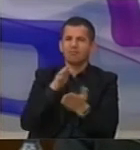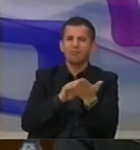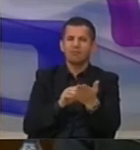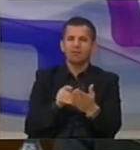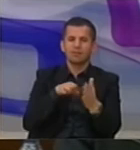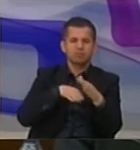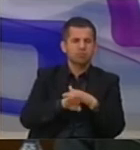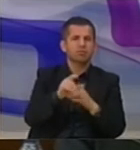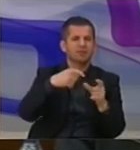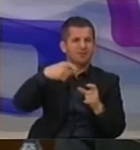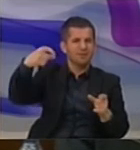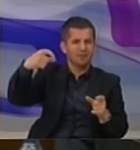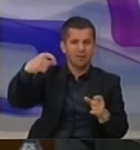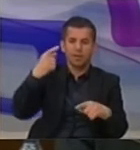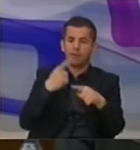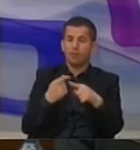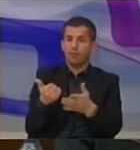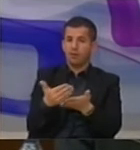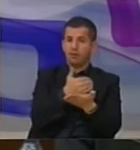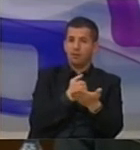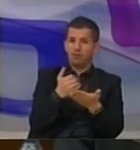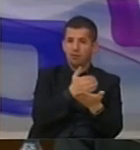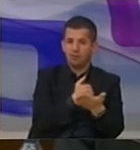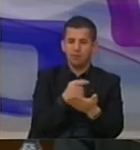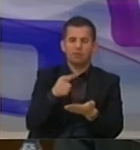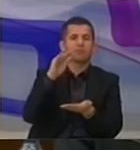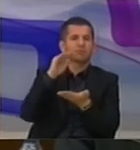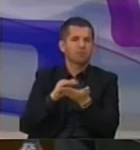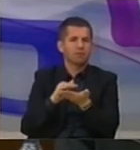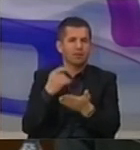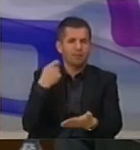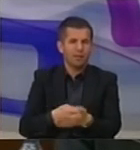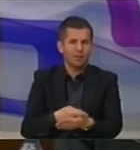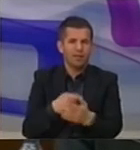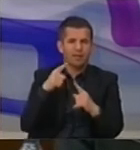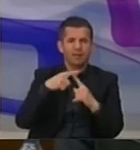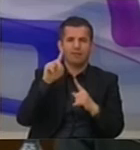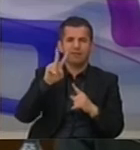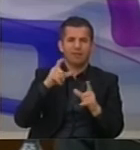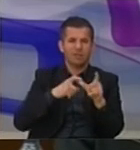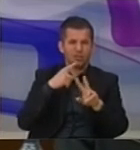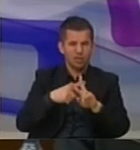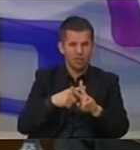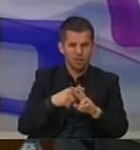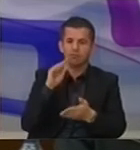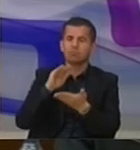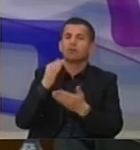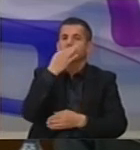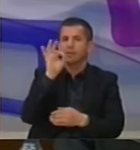Parallelisht, me ngritin e të hyra nga datimi i brendshem, dhët e ullet pragu i pagesës të vëshes në mënyrë progresive.